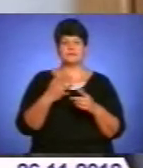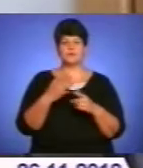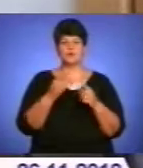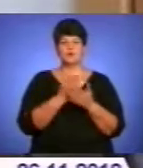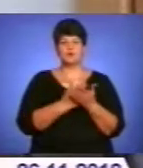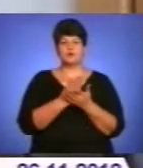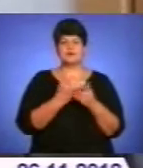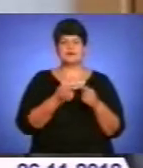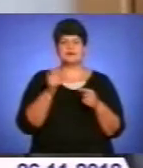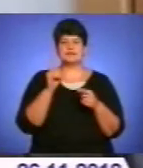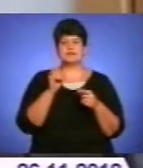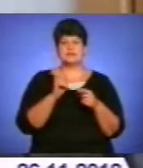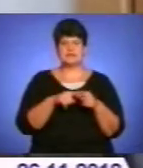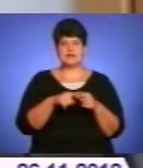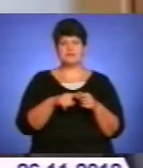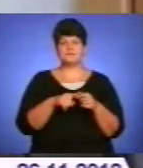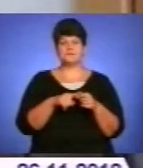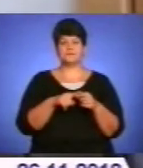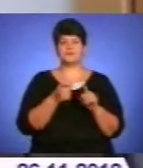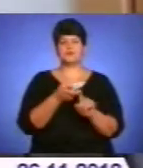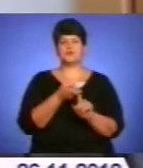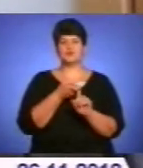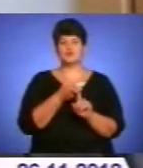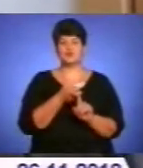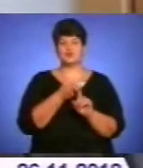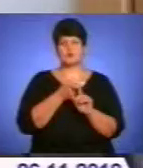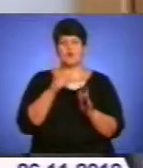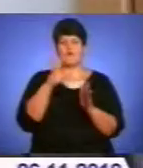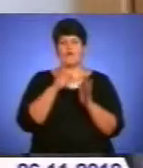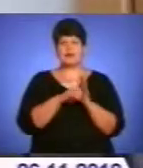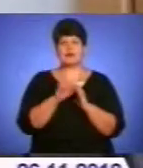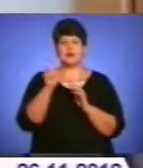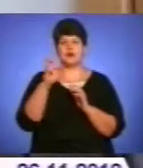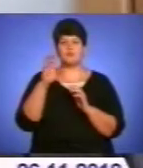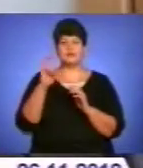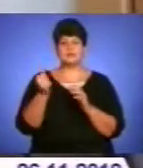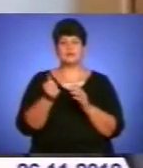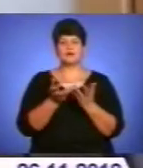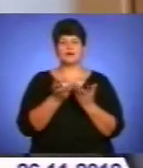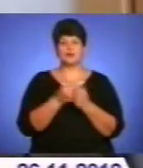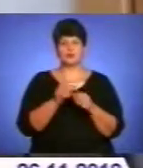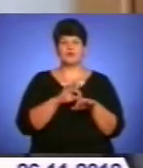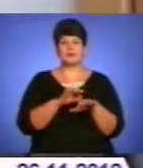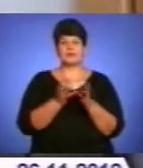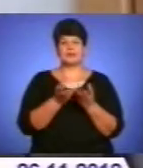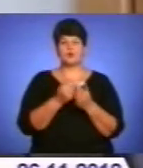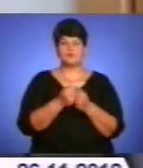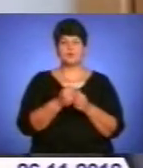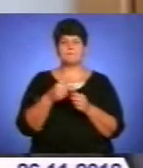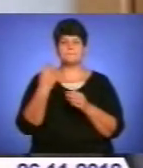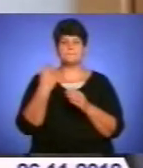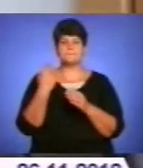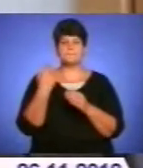з абонентами, це стосується ведення абонентських рахунків, проведення нарахувань, врахування пілі субсидій,